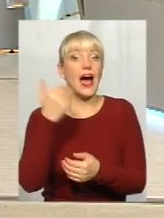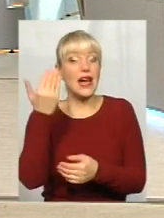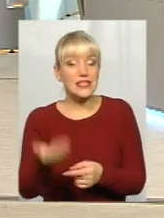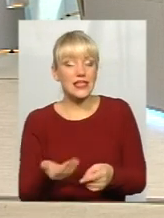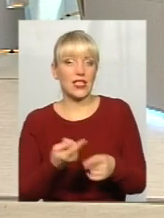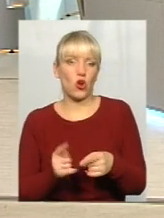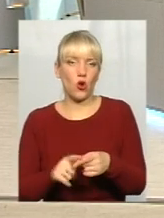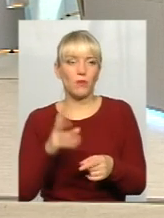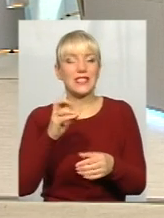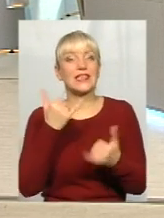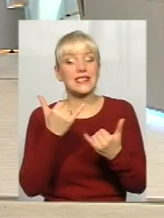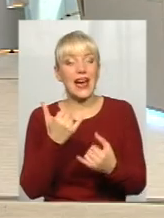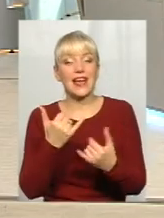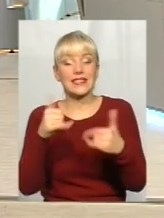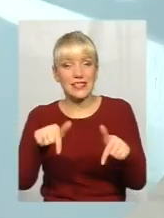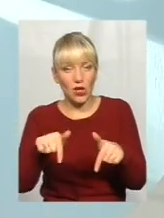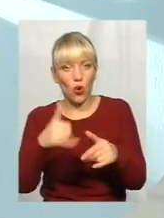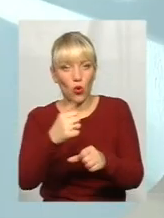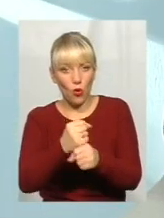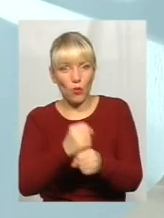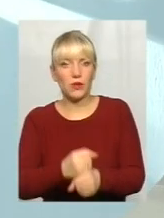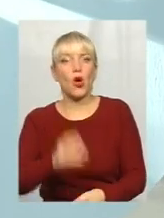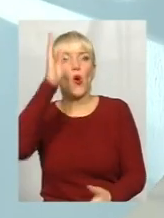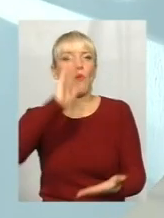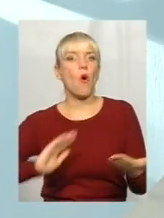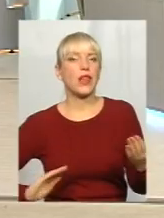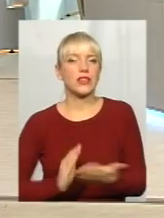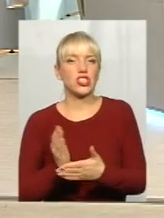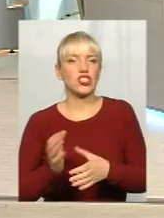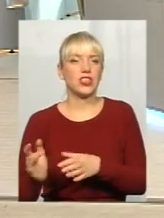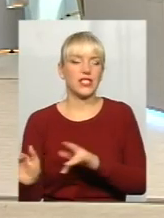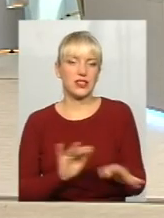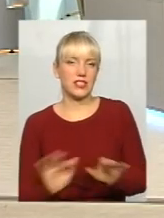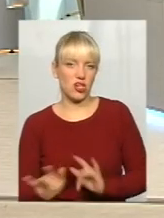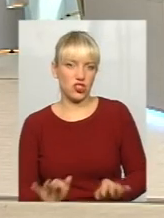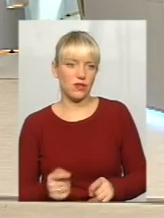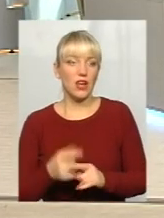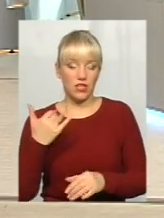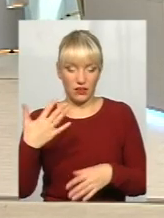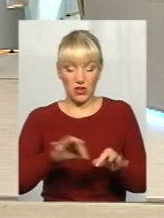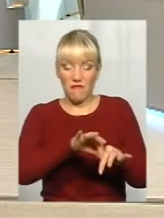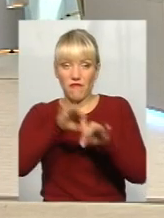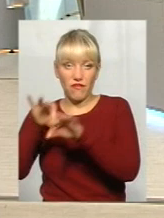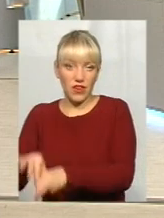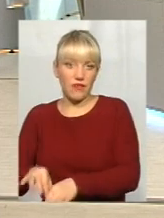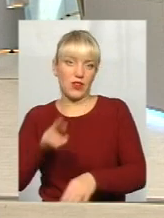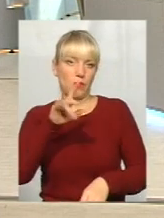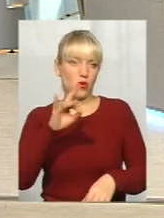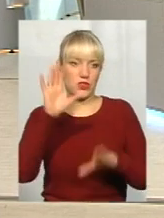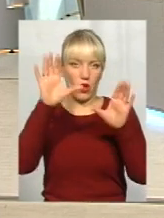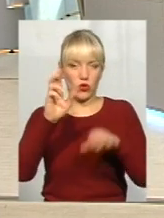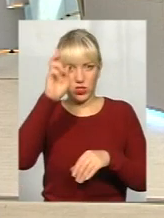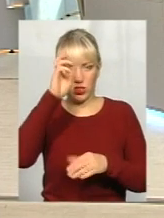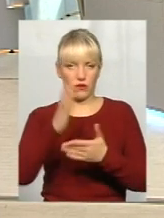роблять, зараз саме роблять, політичних діячів. Їх же, до речі, вивели з-під закону про державні службовці. І я